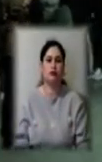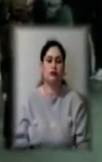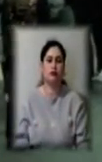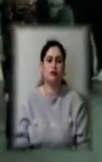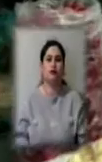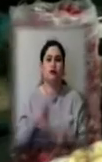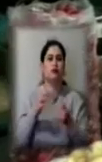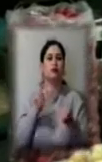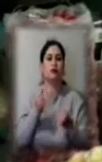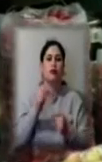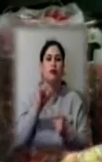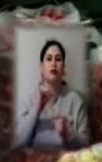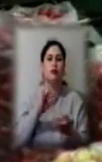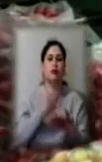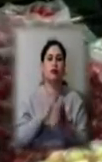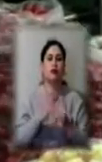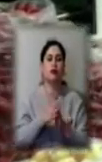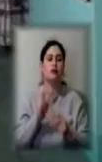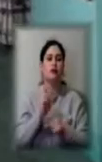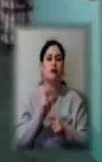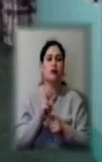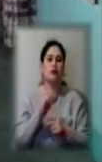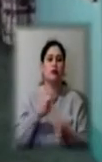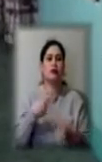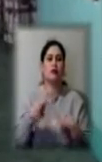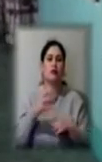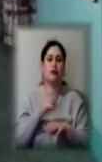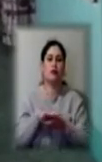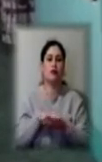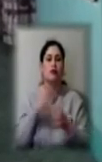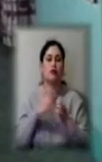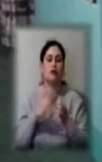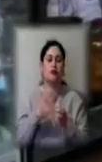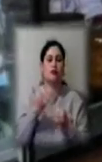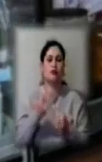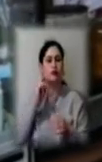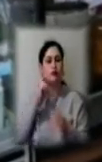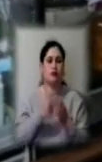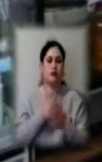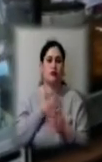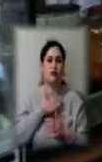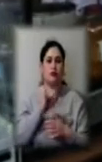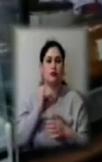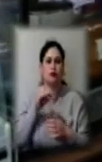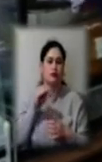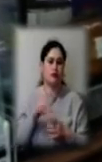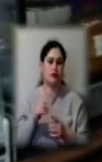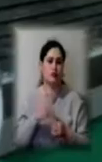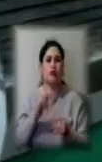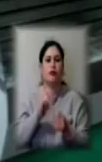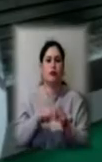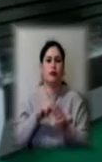карантинних умов відвідувачі та продавці на ринках Херсона? Сьогодні це перевірили фахівці Держпродспоживслужби разом з